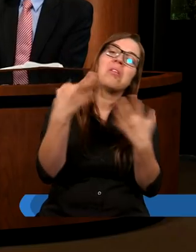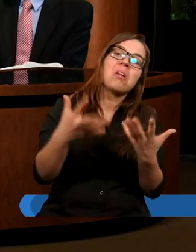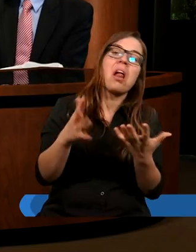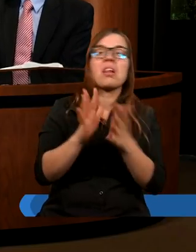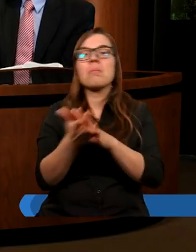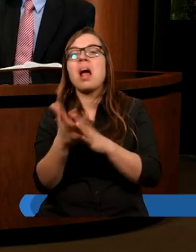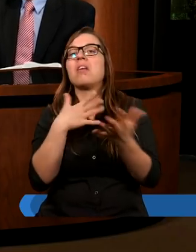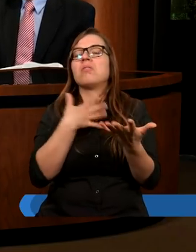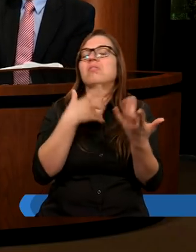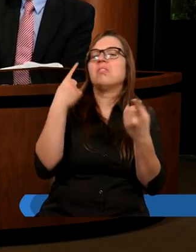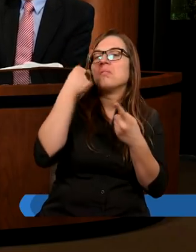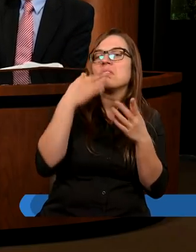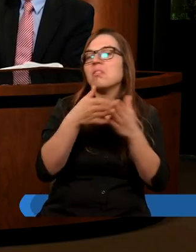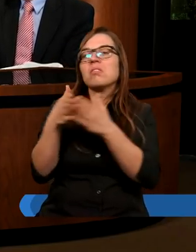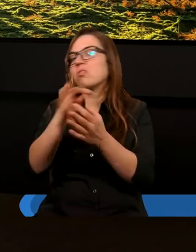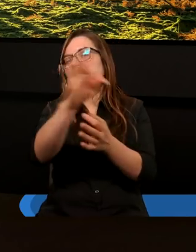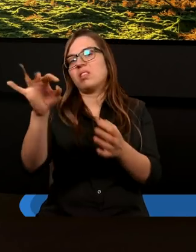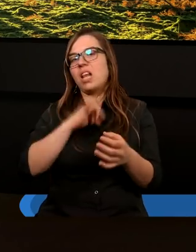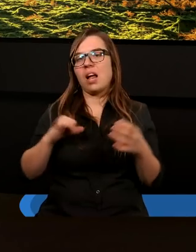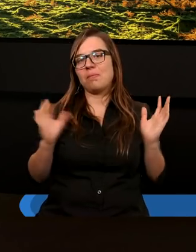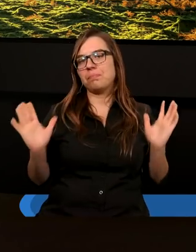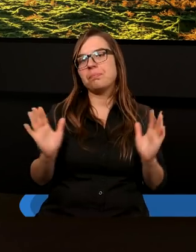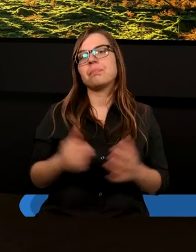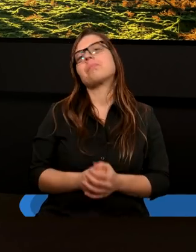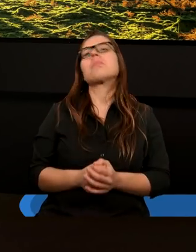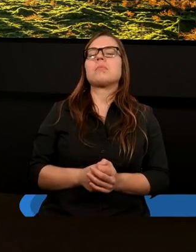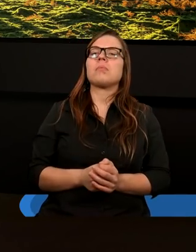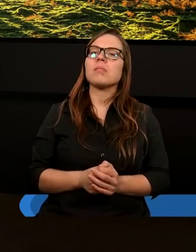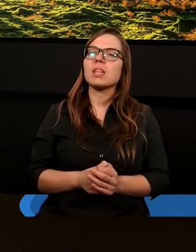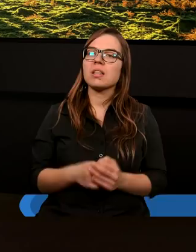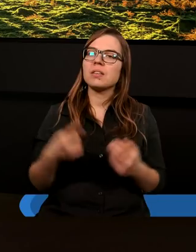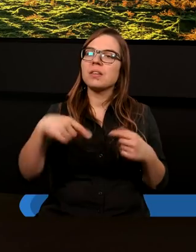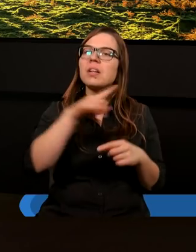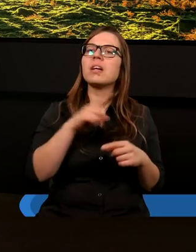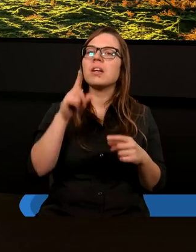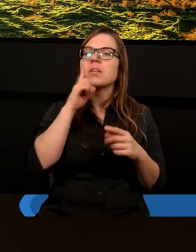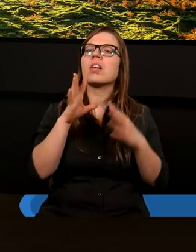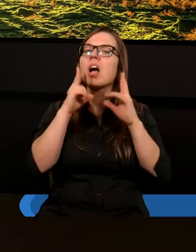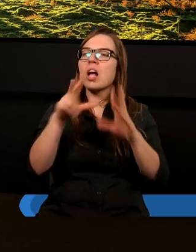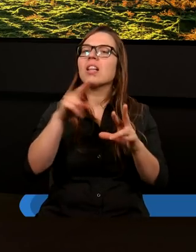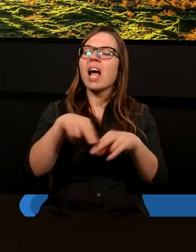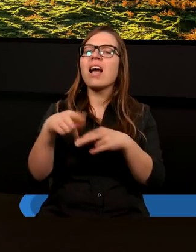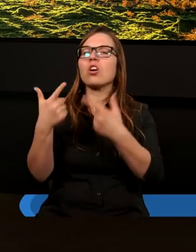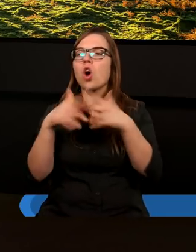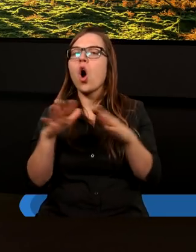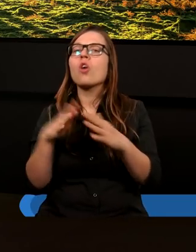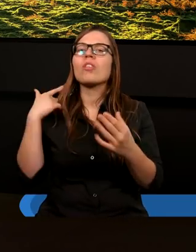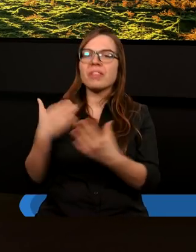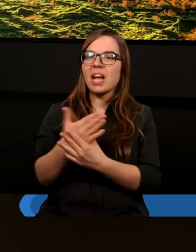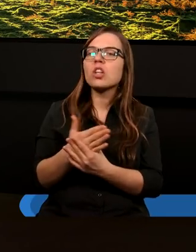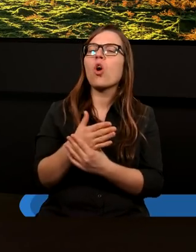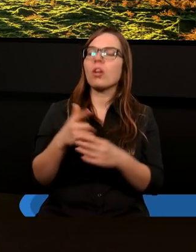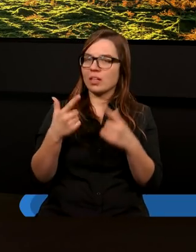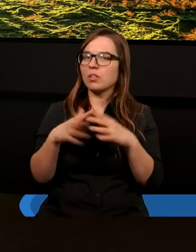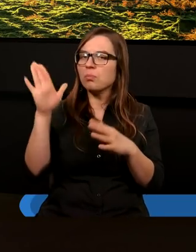kaprysem. Tak, Bóg też objawił pewne prawdy apostołowi Janowi, wskazując, że ta resztka, ten Kościół wierzący, ten